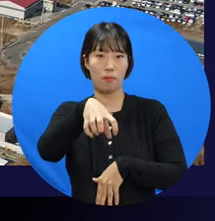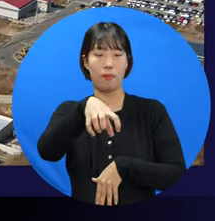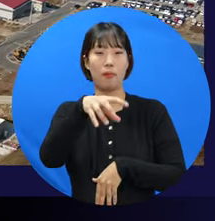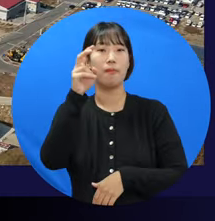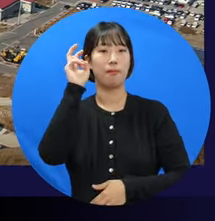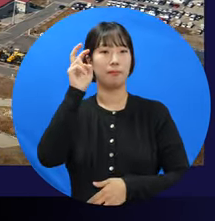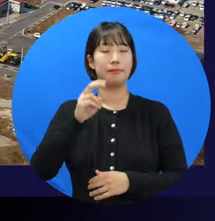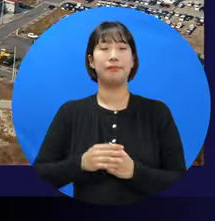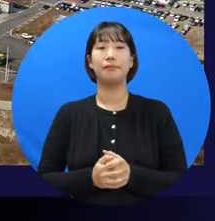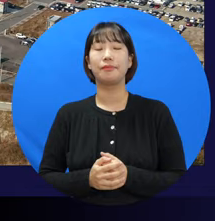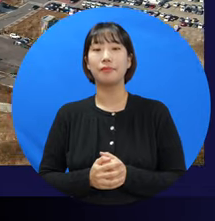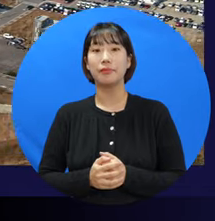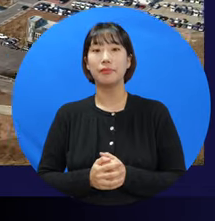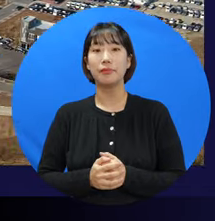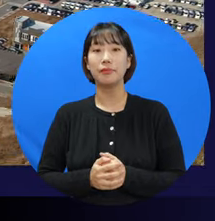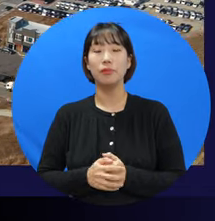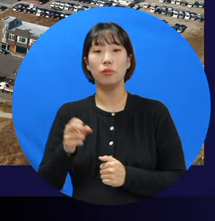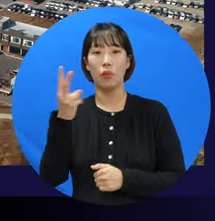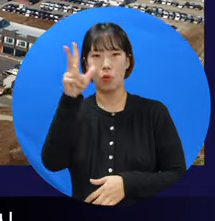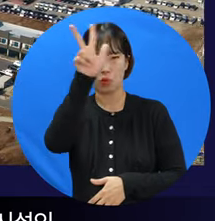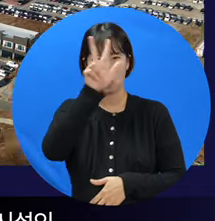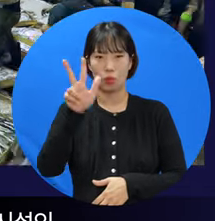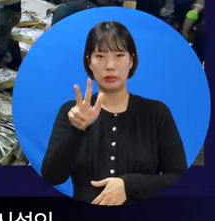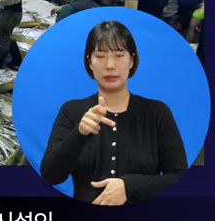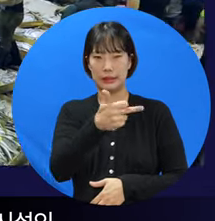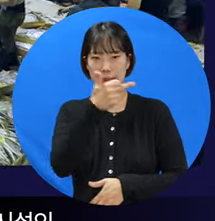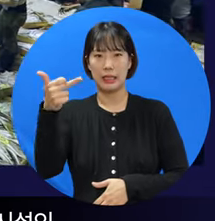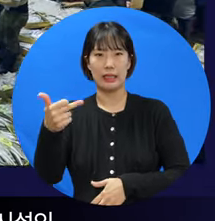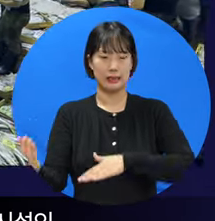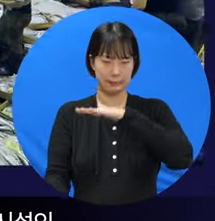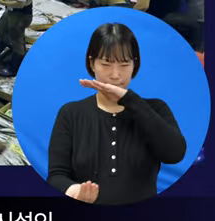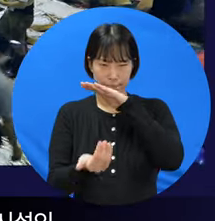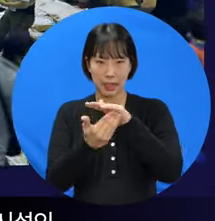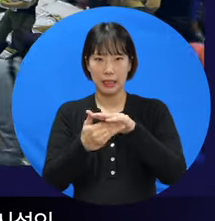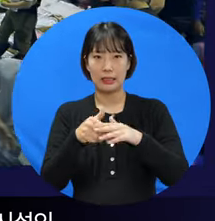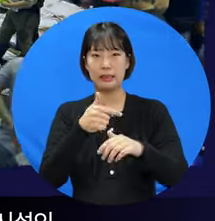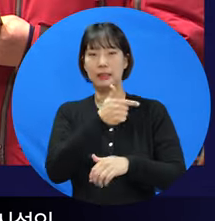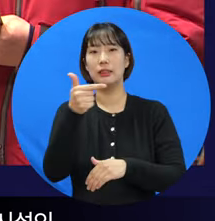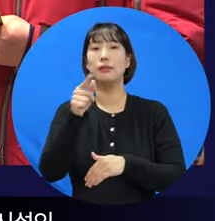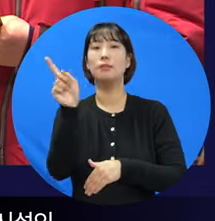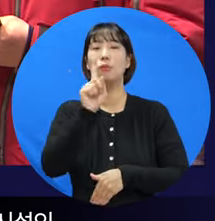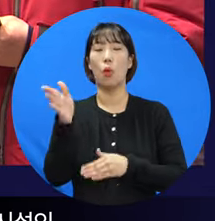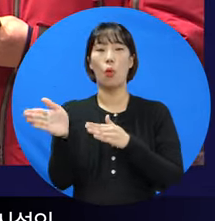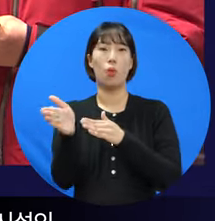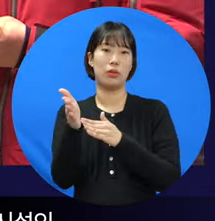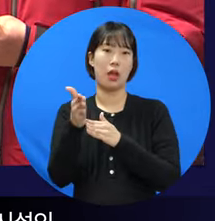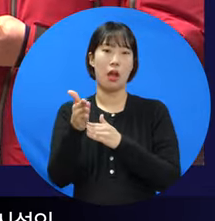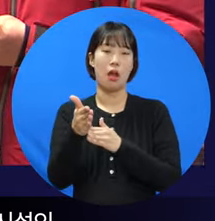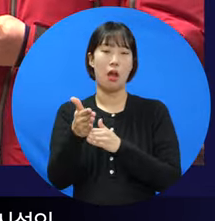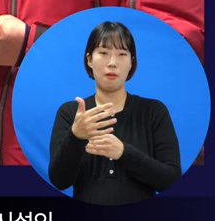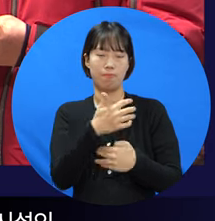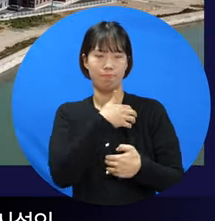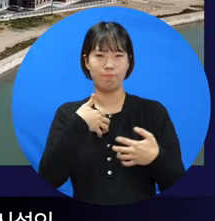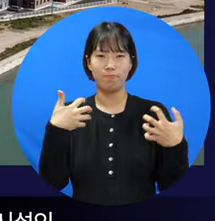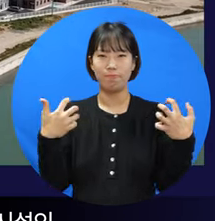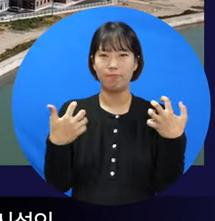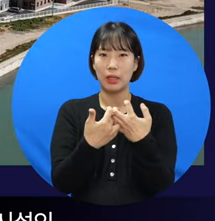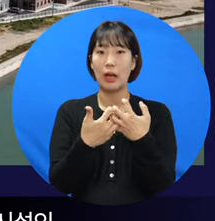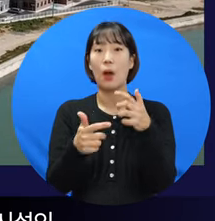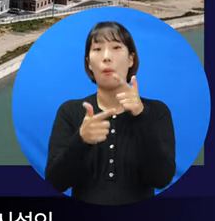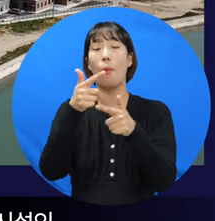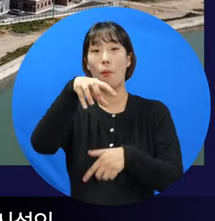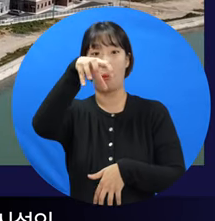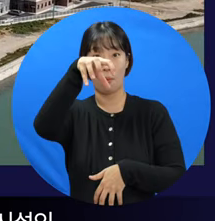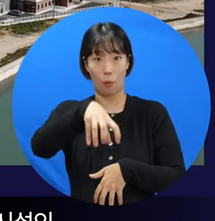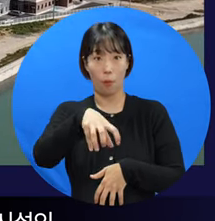될 것입니다. 그리고 전국 최대 수산물의 집산지인 우리 목포는 수산물 고부가가치